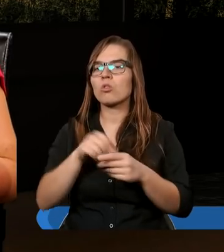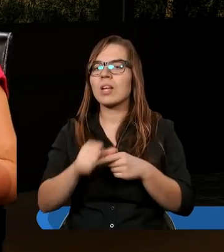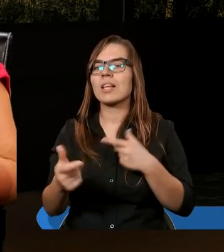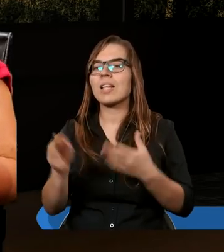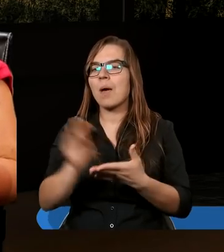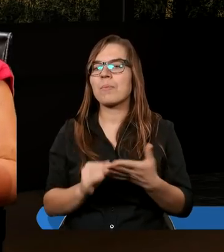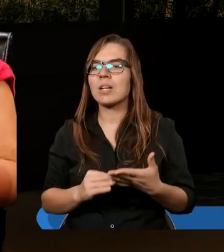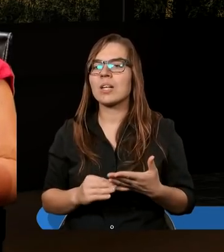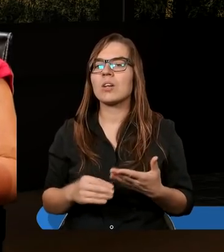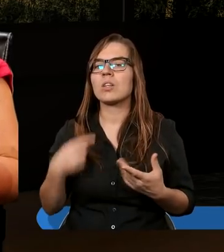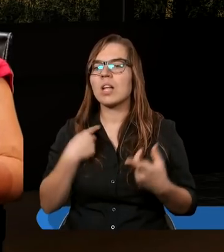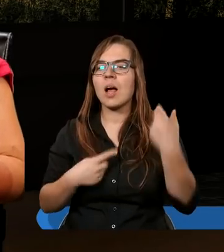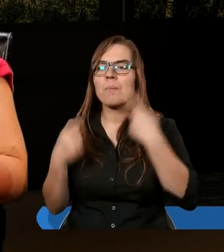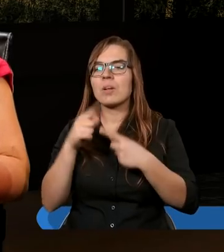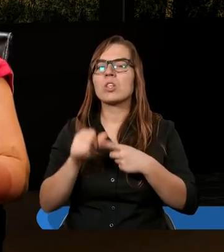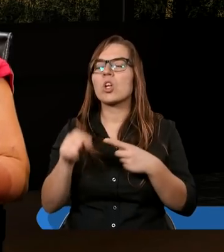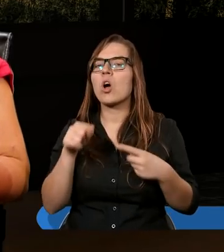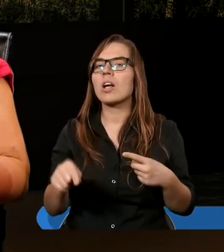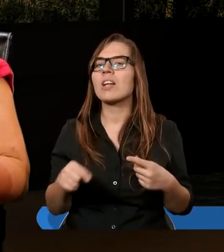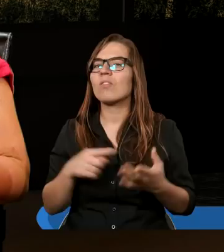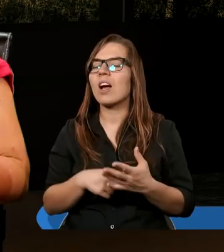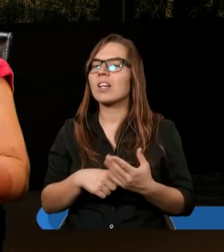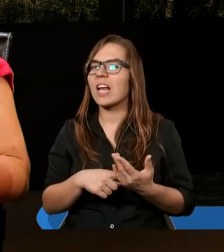opisane. I myślę, że to jest taki